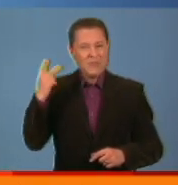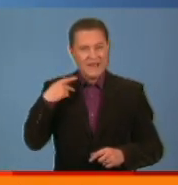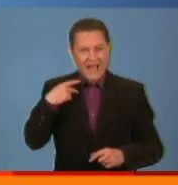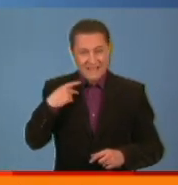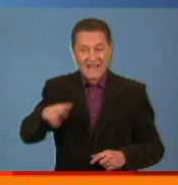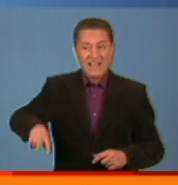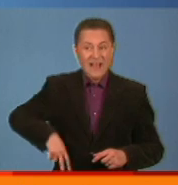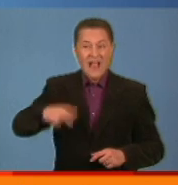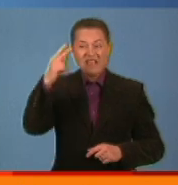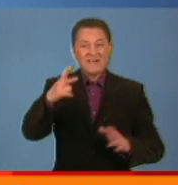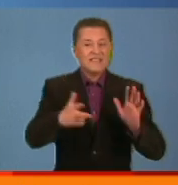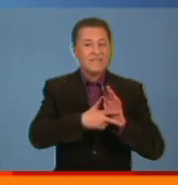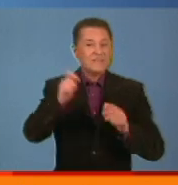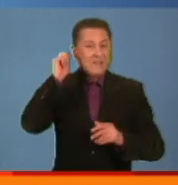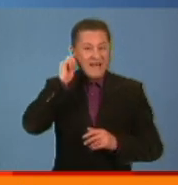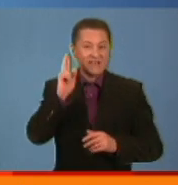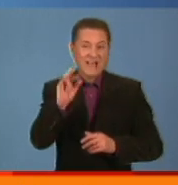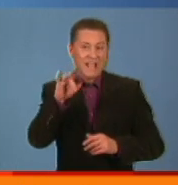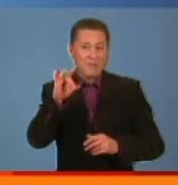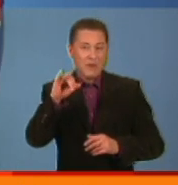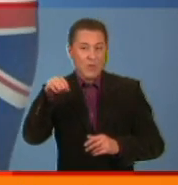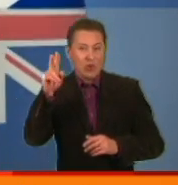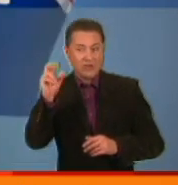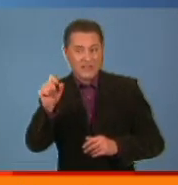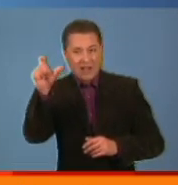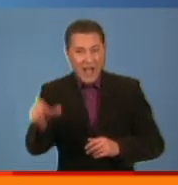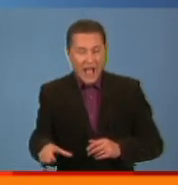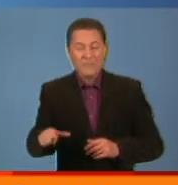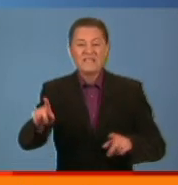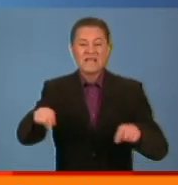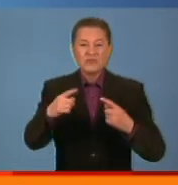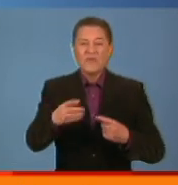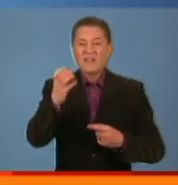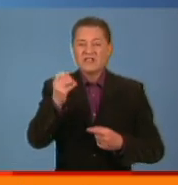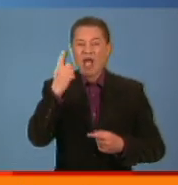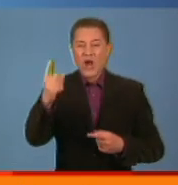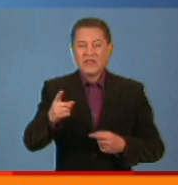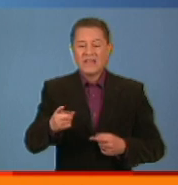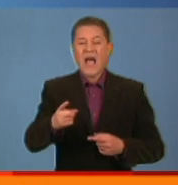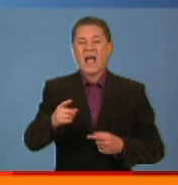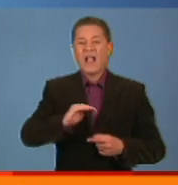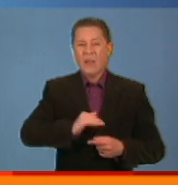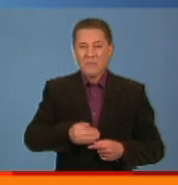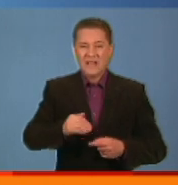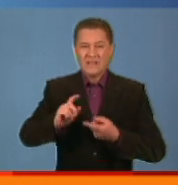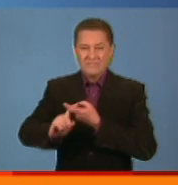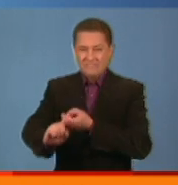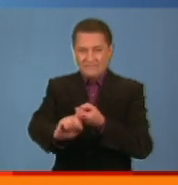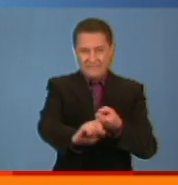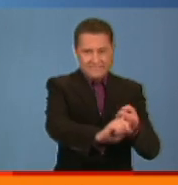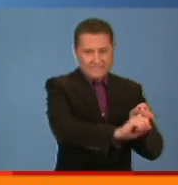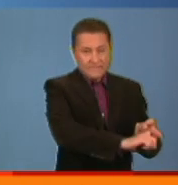Директорка – 28-річна кіпріотка. Британську ж фірму заснувала ще одна компанія. З Віргінських островів – зона офшорів.